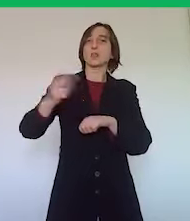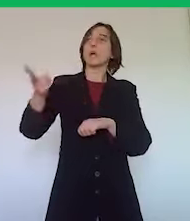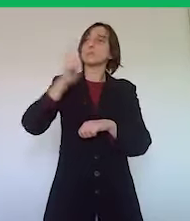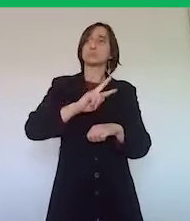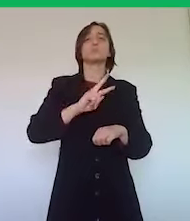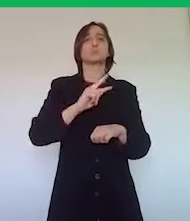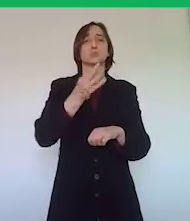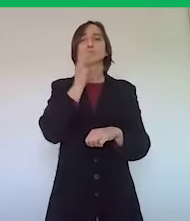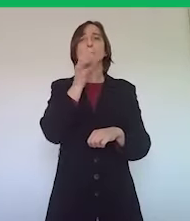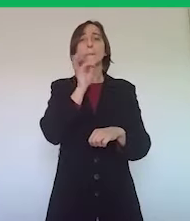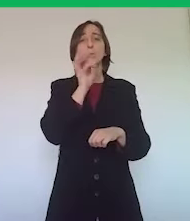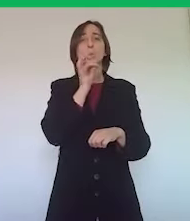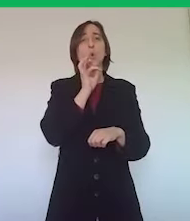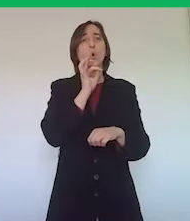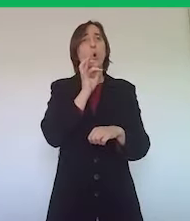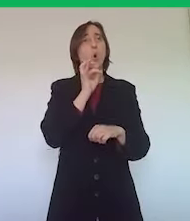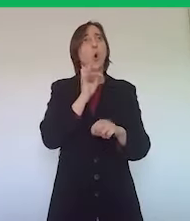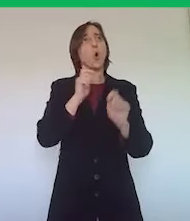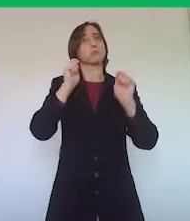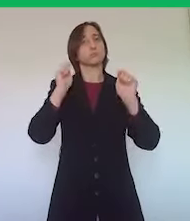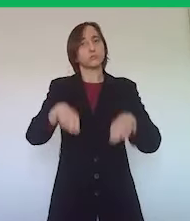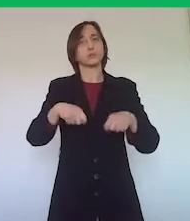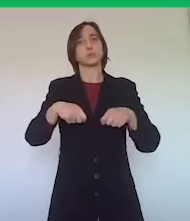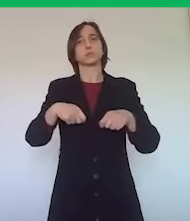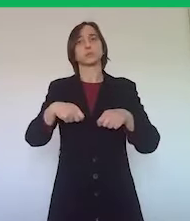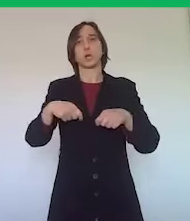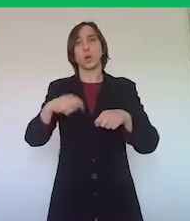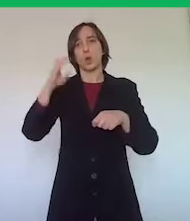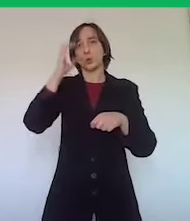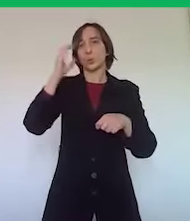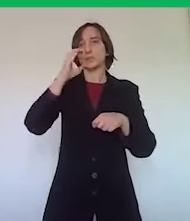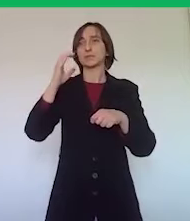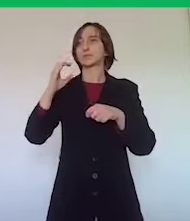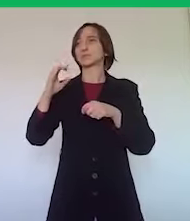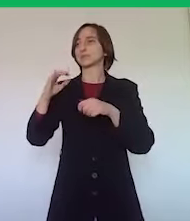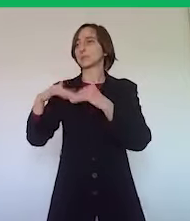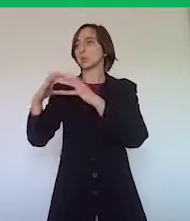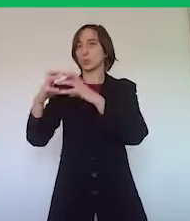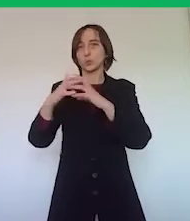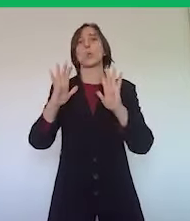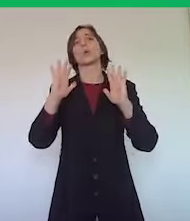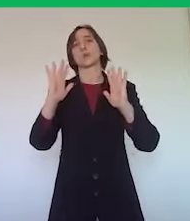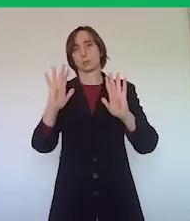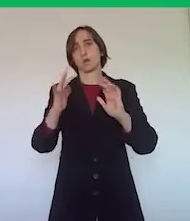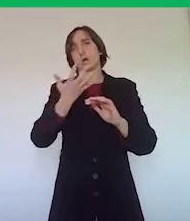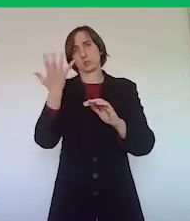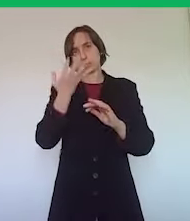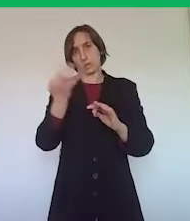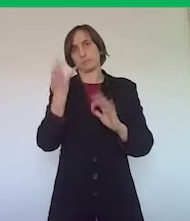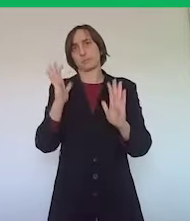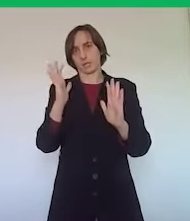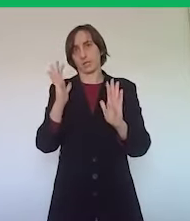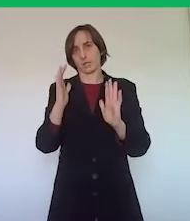che sarà possibile entrare nella fase di riapertura delle strutture turistiche che naturalmente dovrà essere